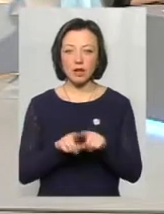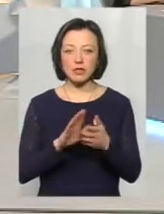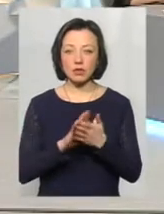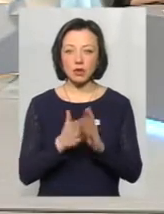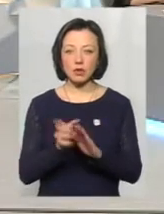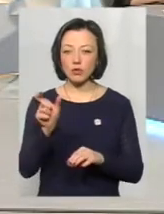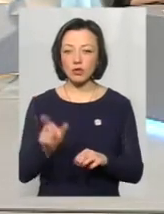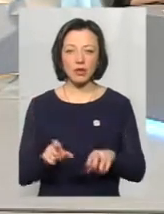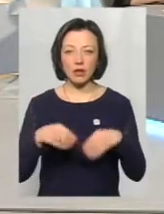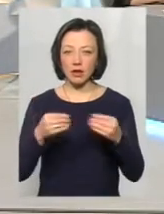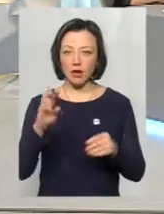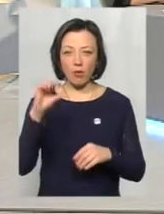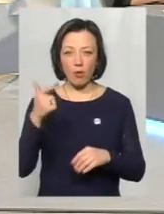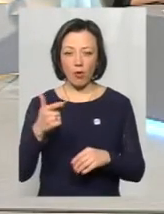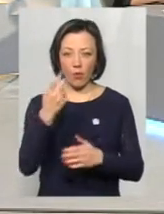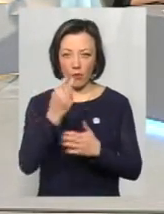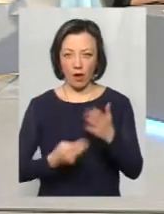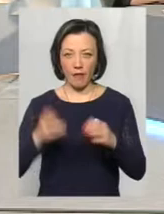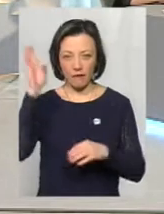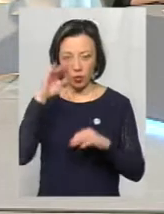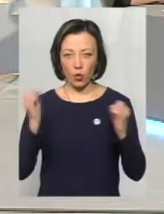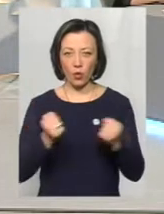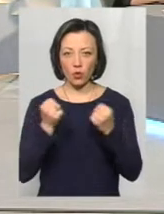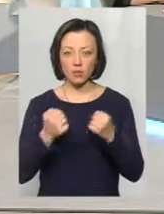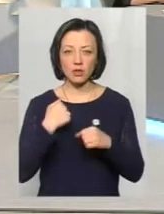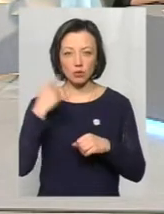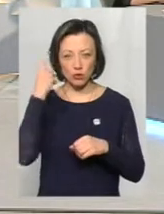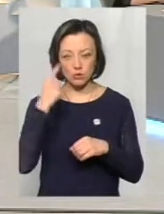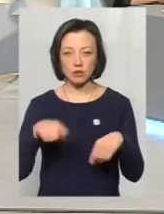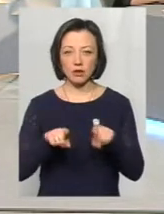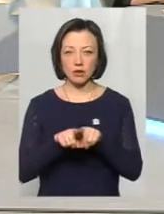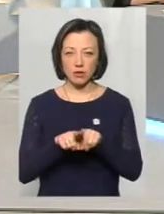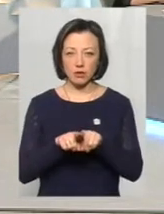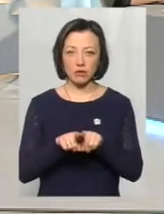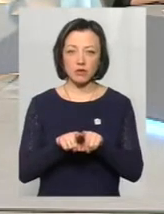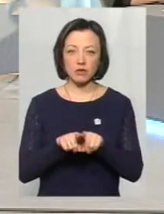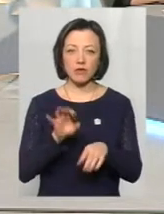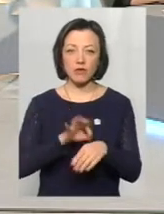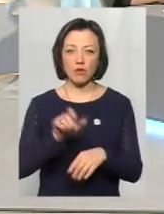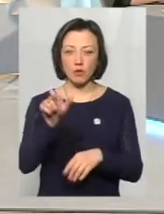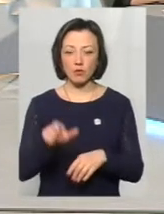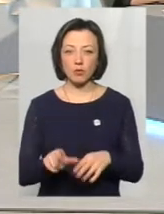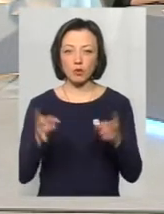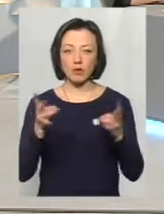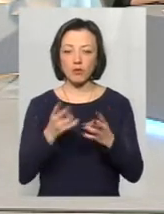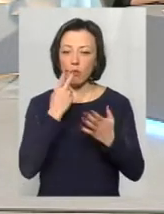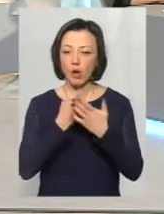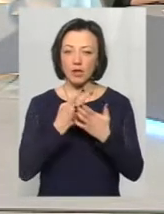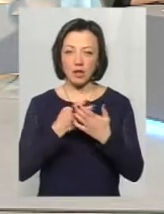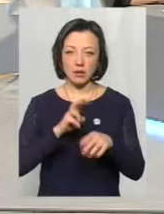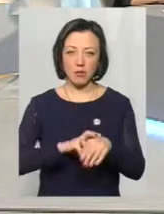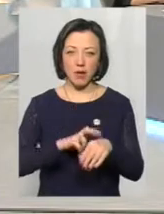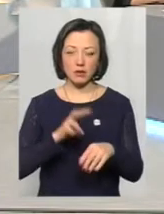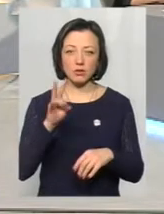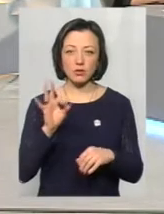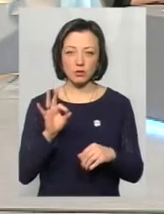людина, не дай Бог, впала в воду холодну. Я думаю, що такого хворого потрібно показати медикам,